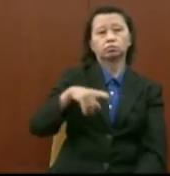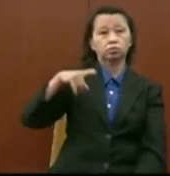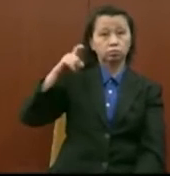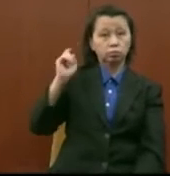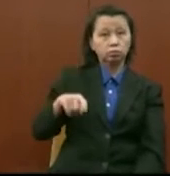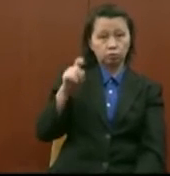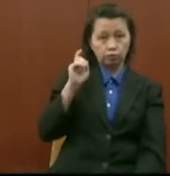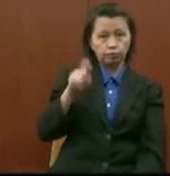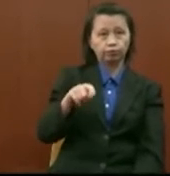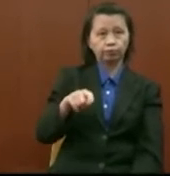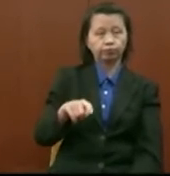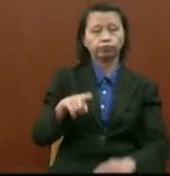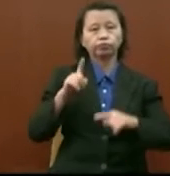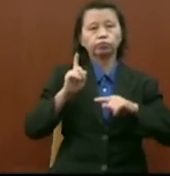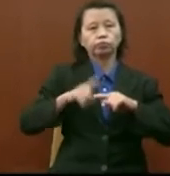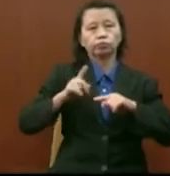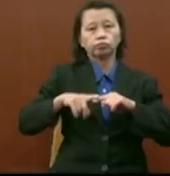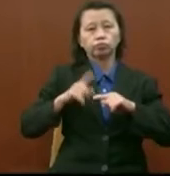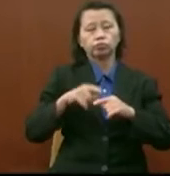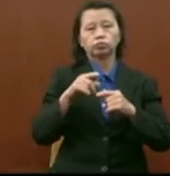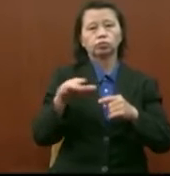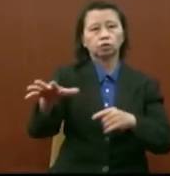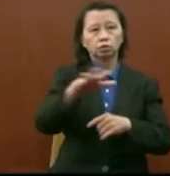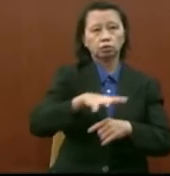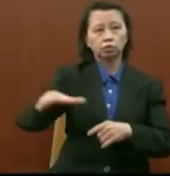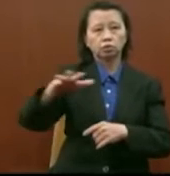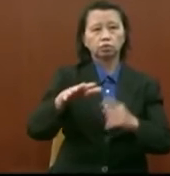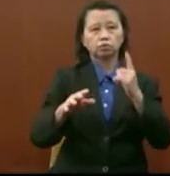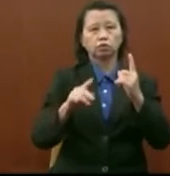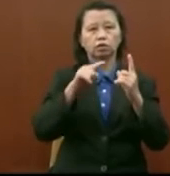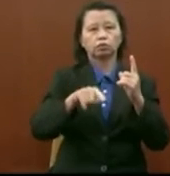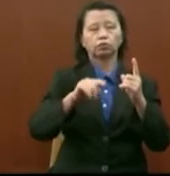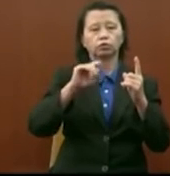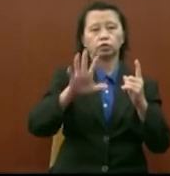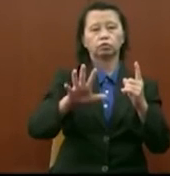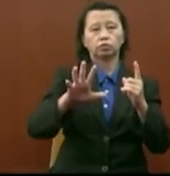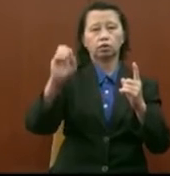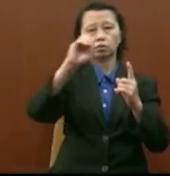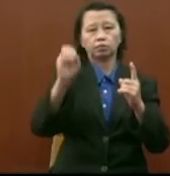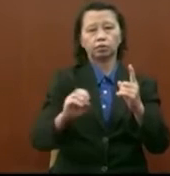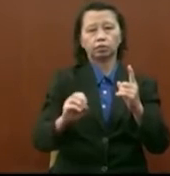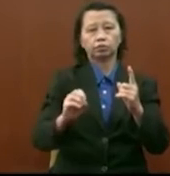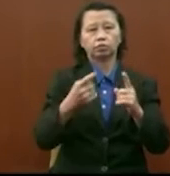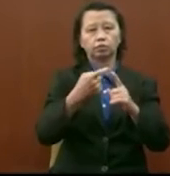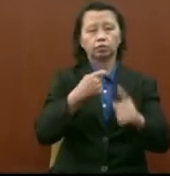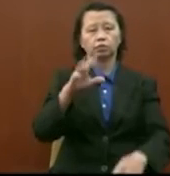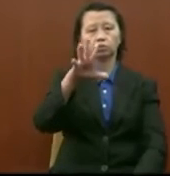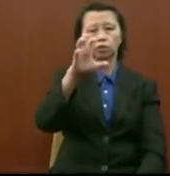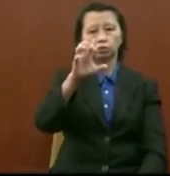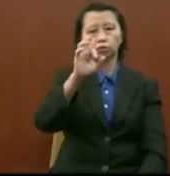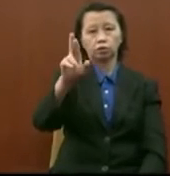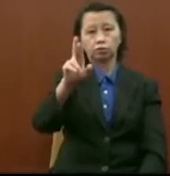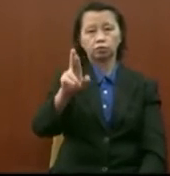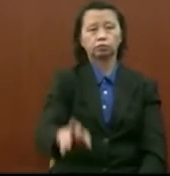dia mesti berdasarkan daripada sekurang-kurangnya 1.5% daripada 500 ribu